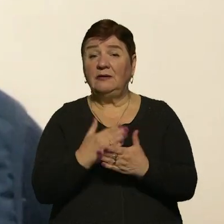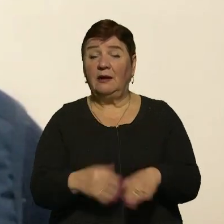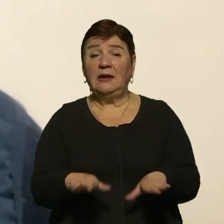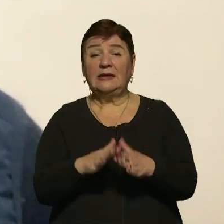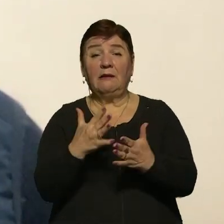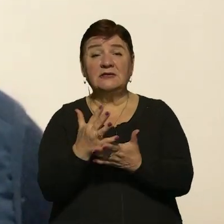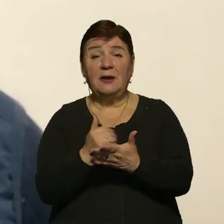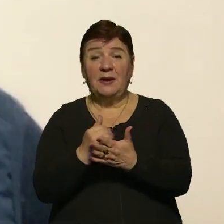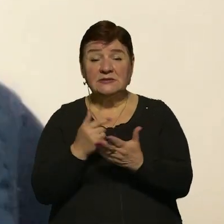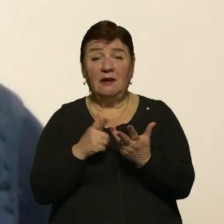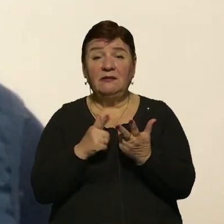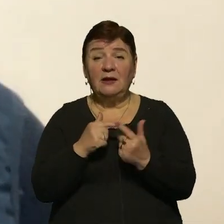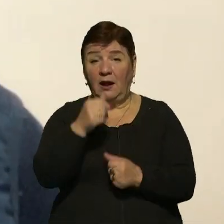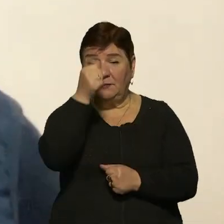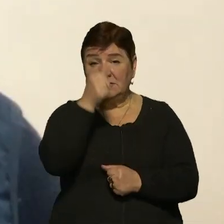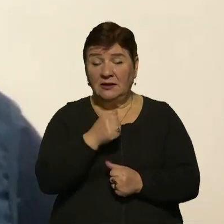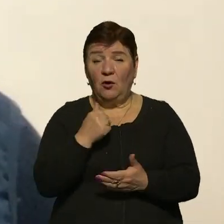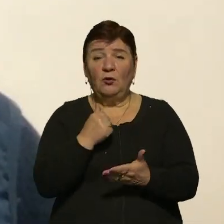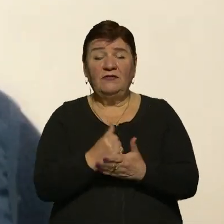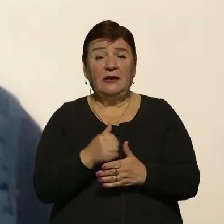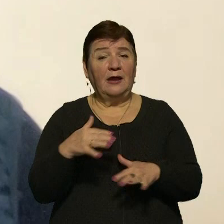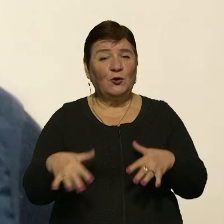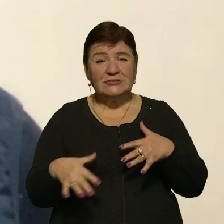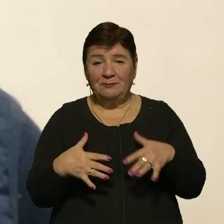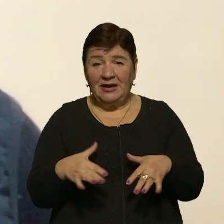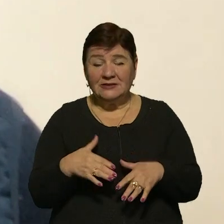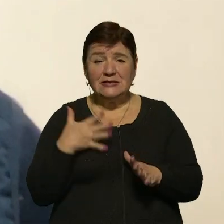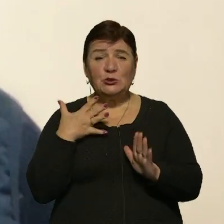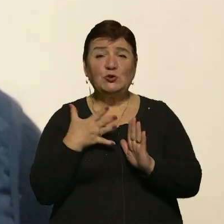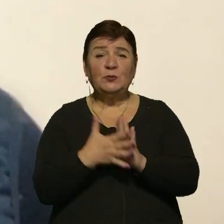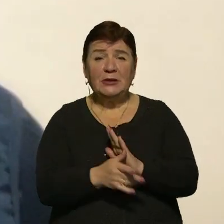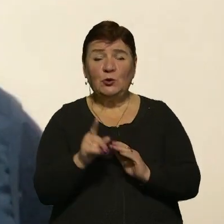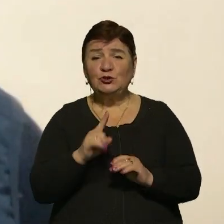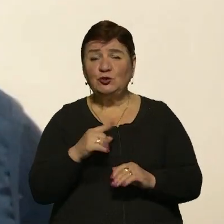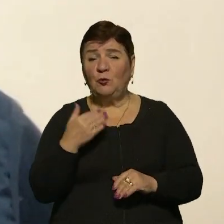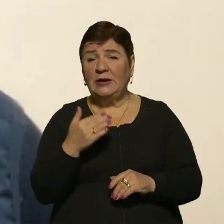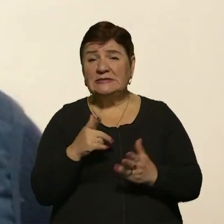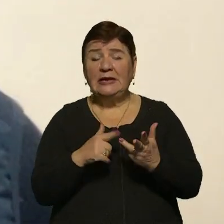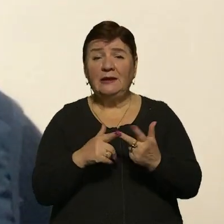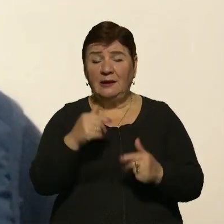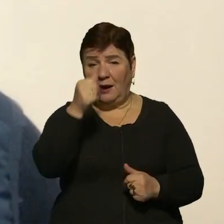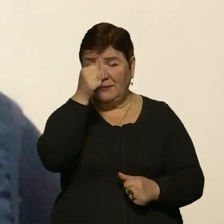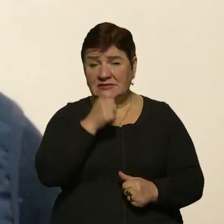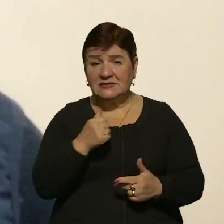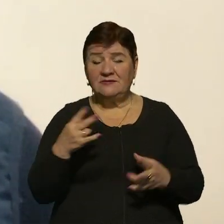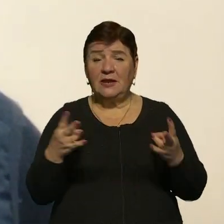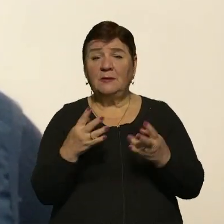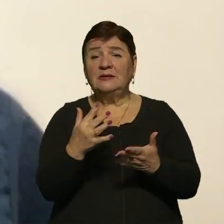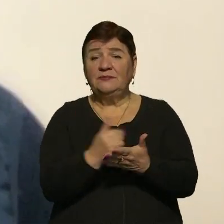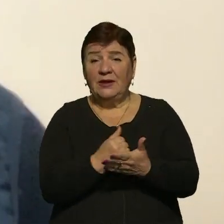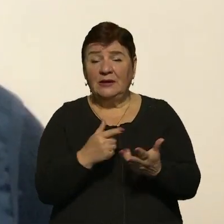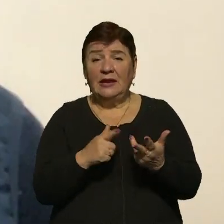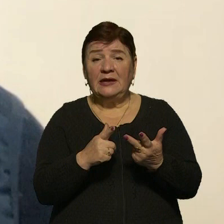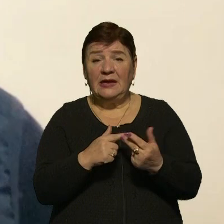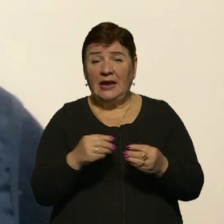є запас на кілька місяців. Але головне не розслаблятися, тому що зрозуміло, що нам не кілька місяців треба запасу, а нам треба запас на